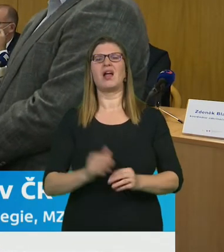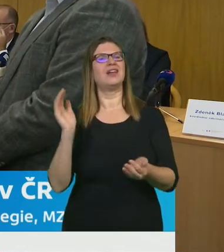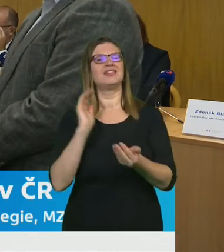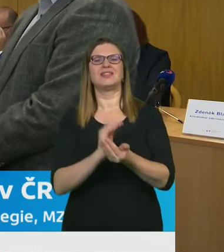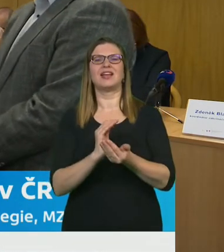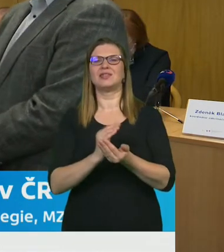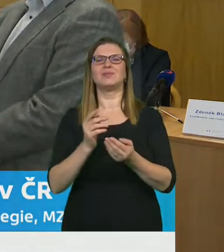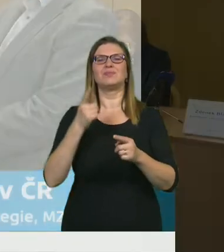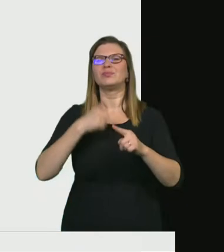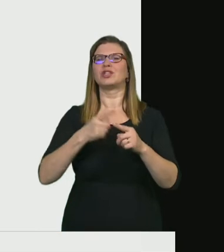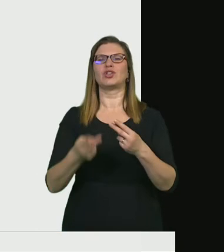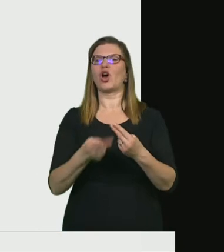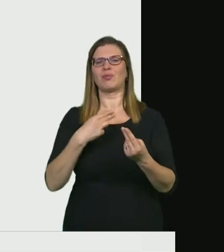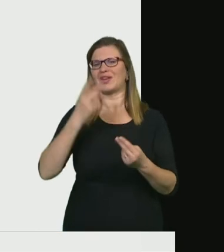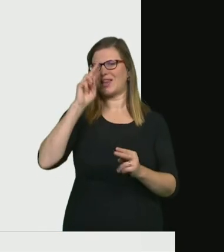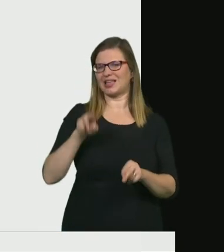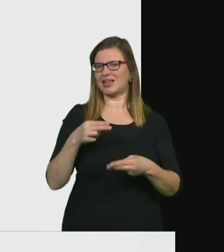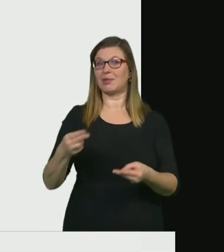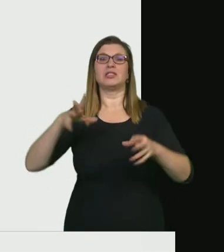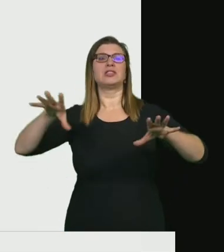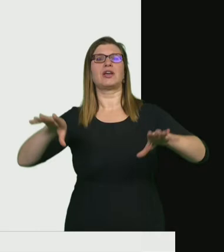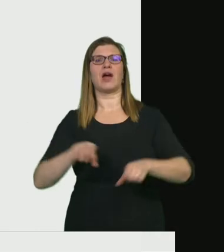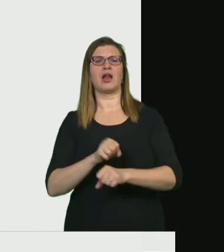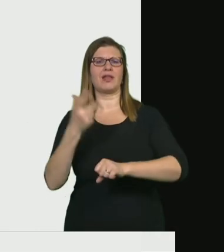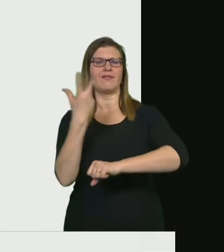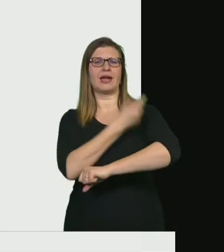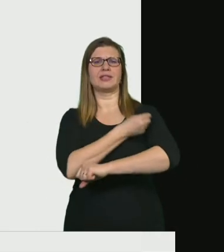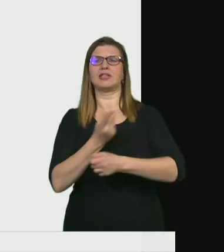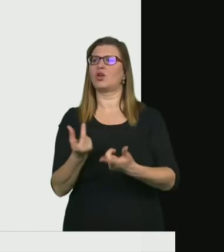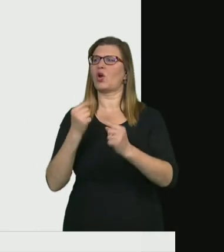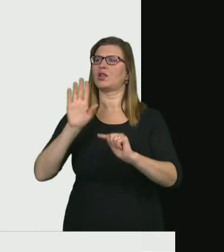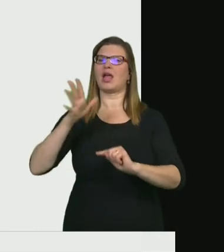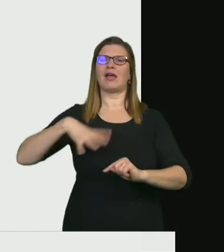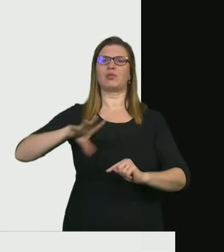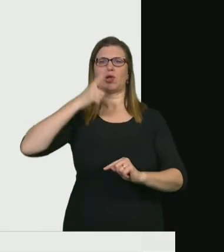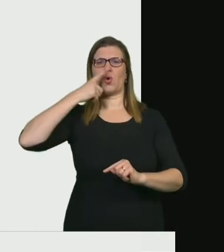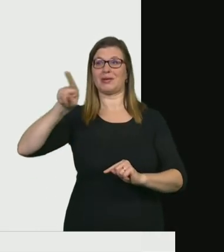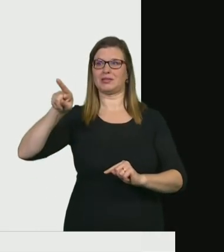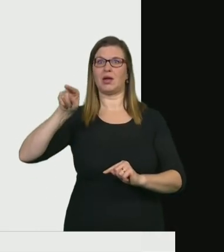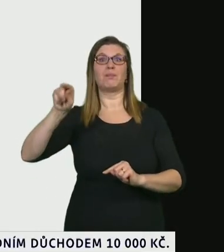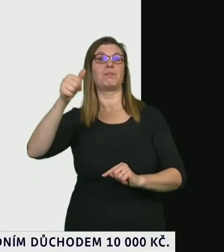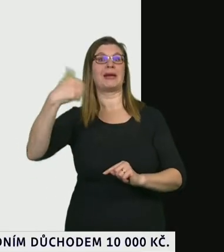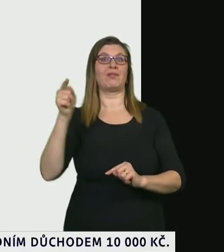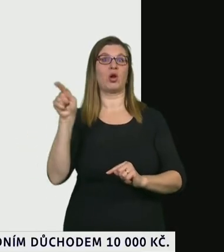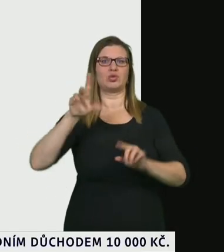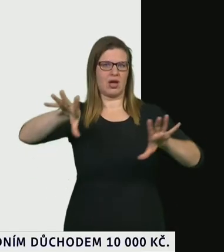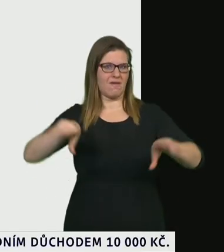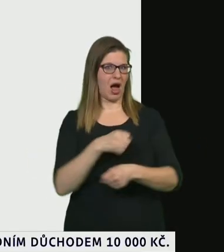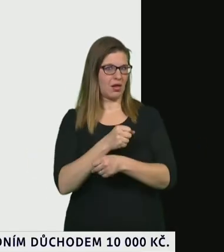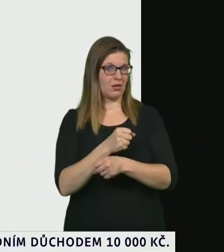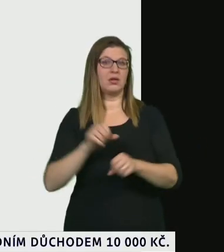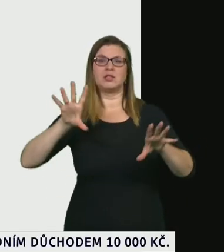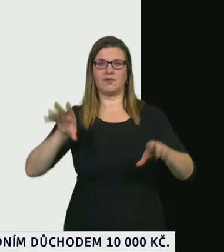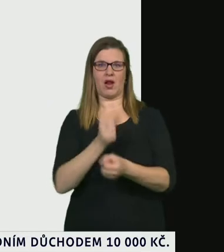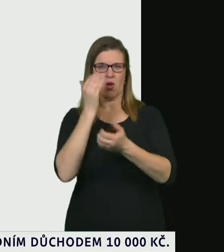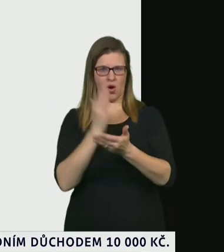zodpovězono a to je schválení vakcíny Evropskou komisí dá se očekávat a vše k tomu vypadá